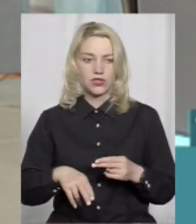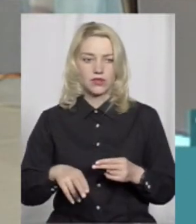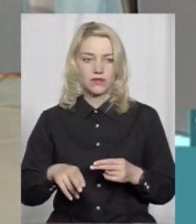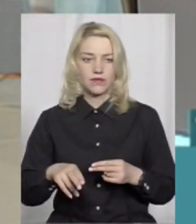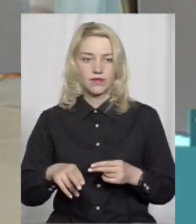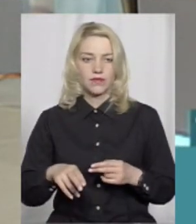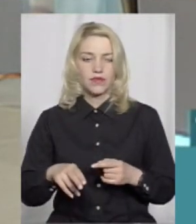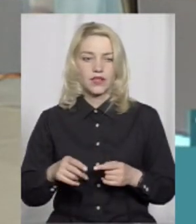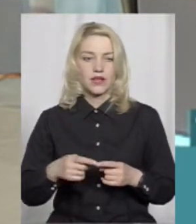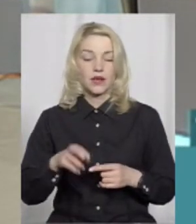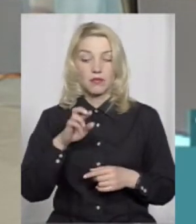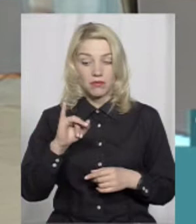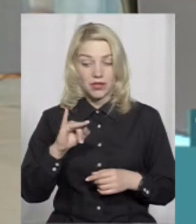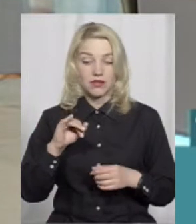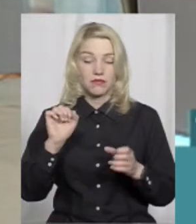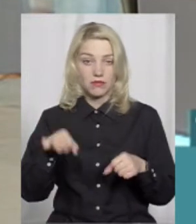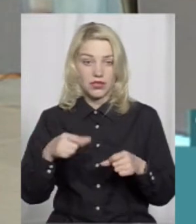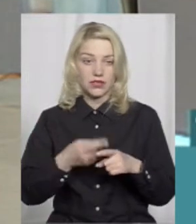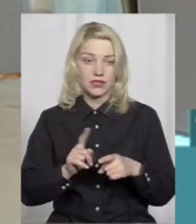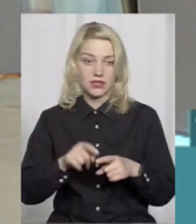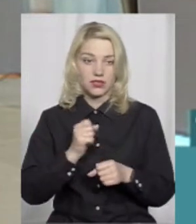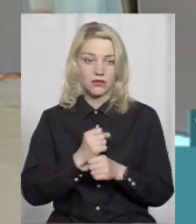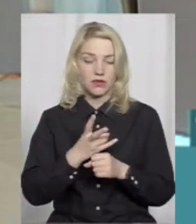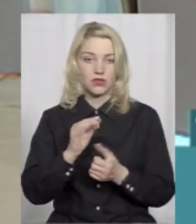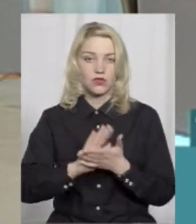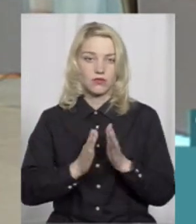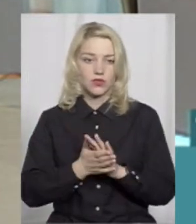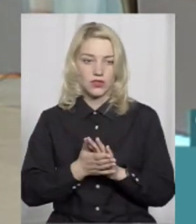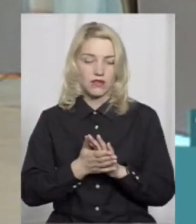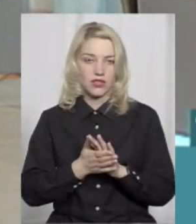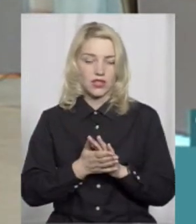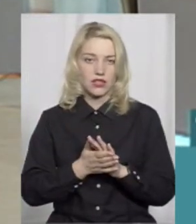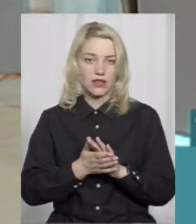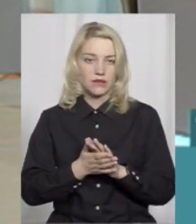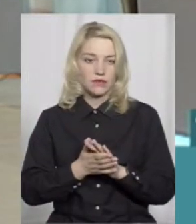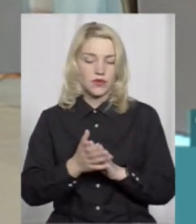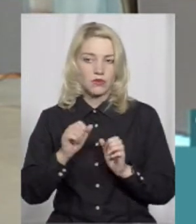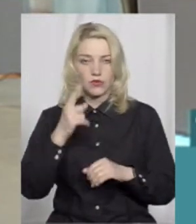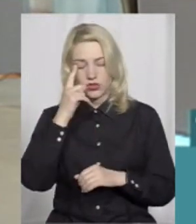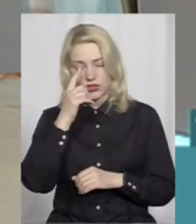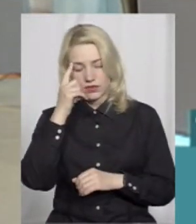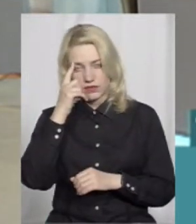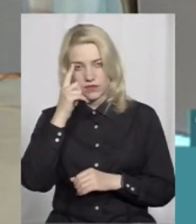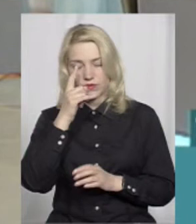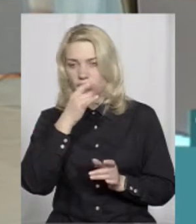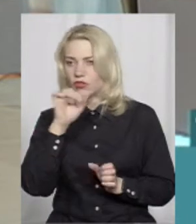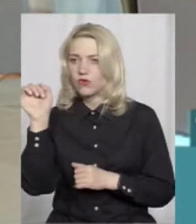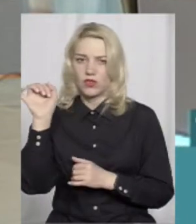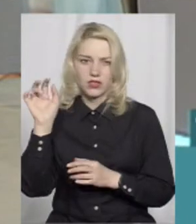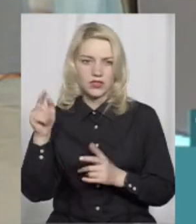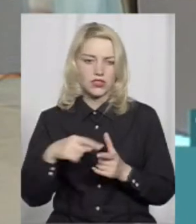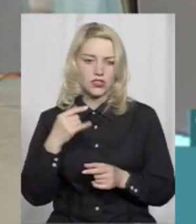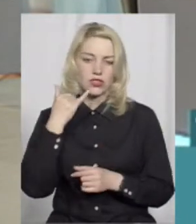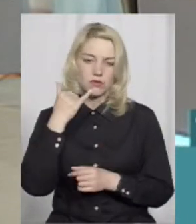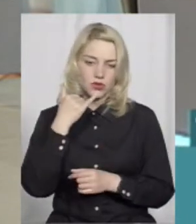вмішаючи переходом? В принципі він міг це зробити, ну, вже обставини, чому він, може, десь відволікся на щось, може з кимось розмовляв,